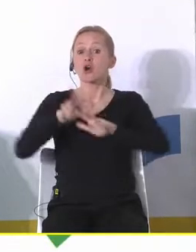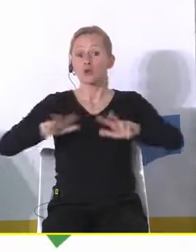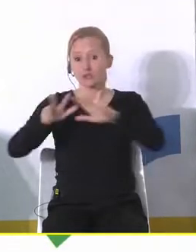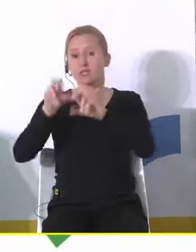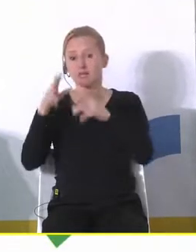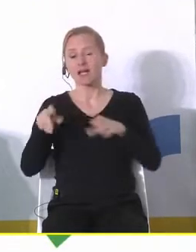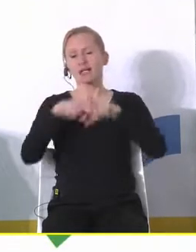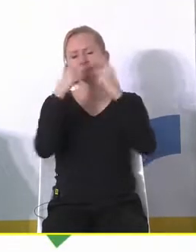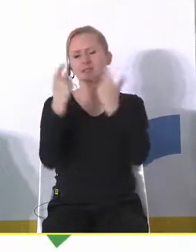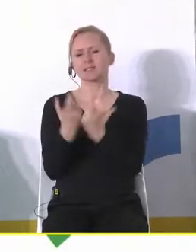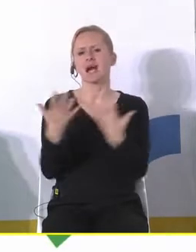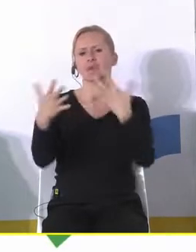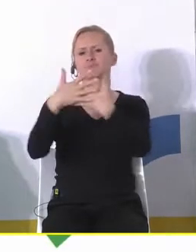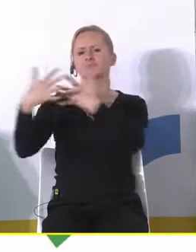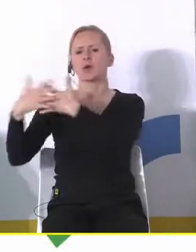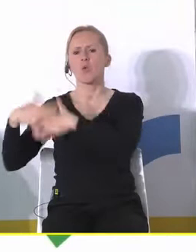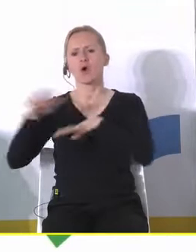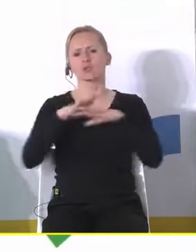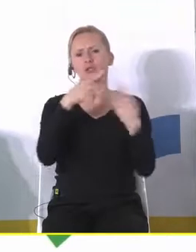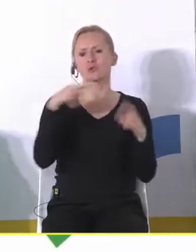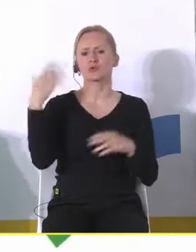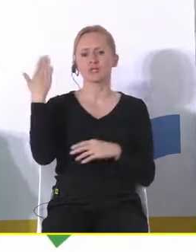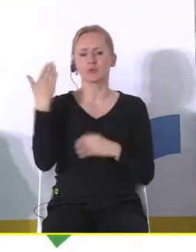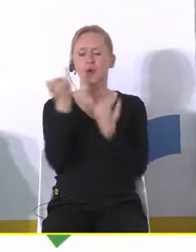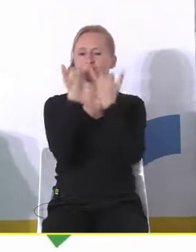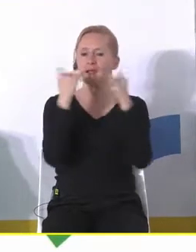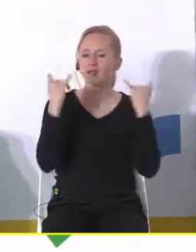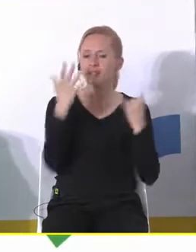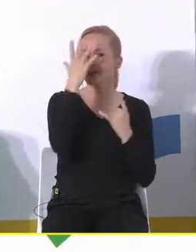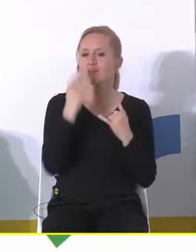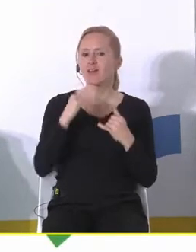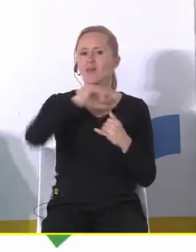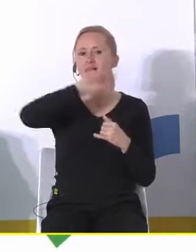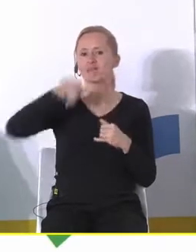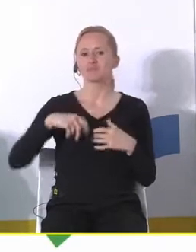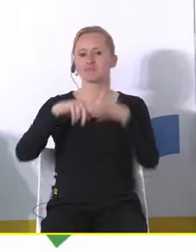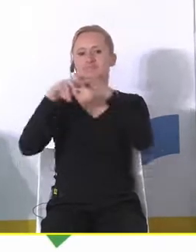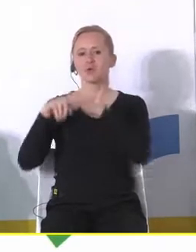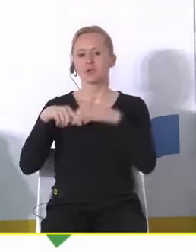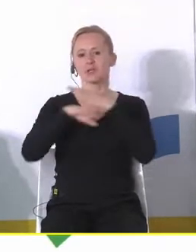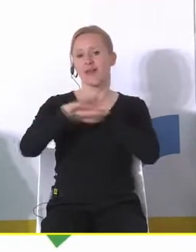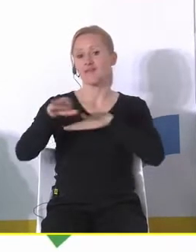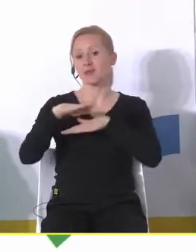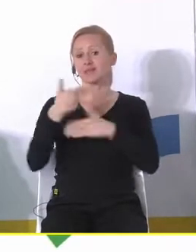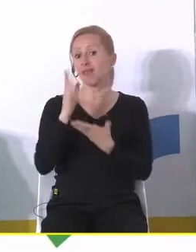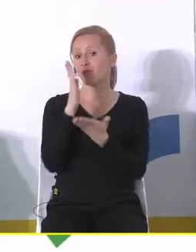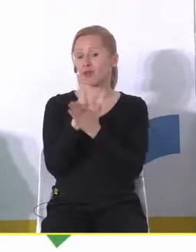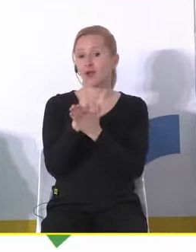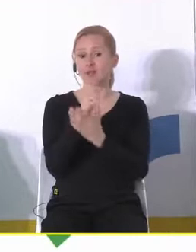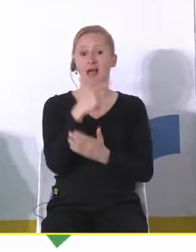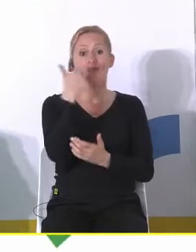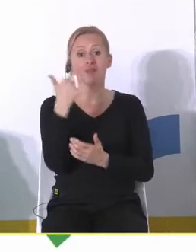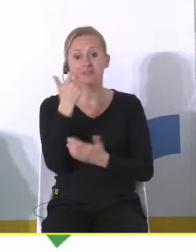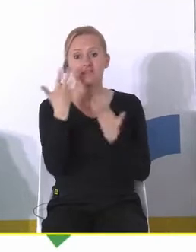też w całej siatce połączeń społecznych to już zupełnie inaczej wygląda nasze zakorzenienie w tym miejscu to już nie jest tak że my za dwa